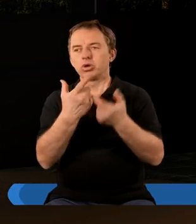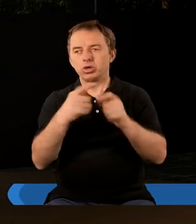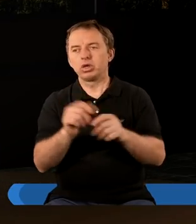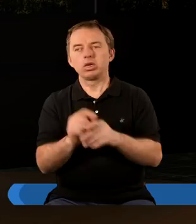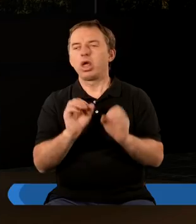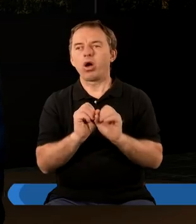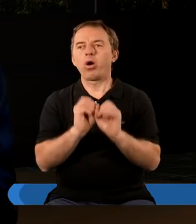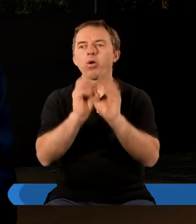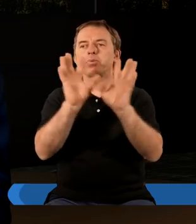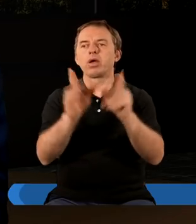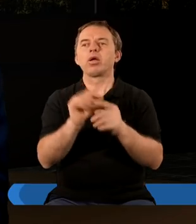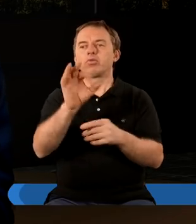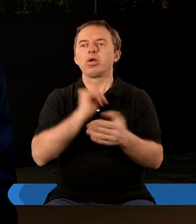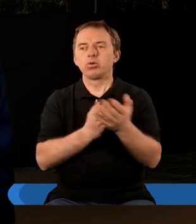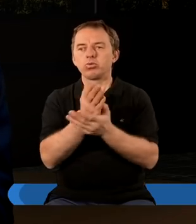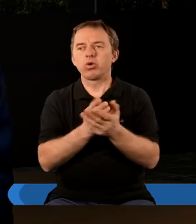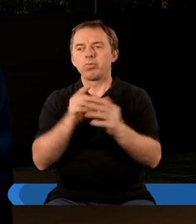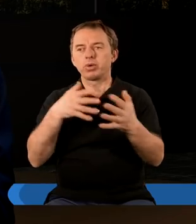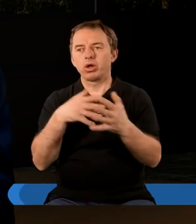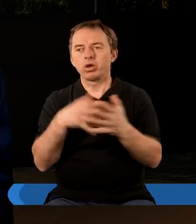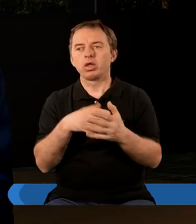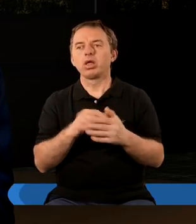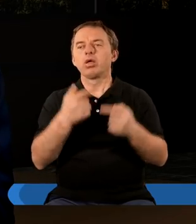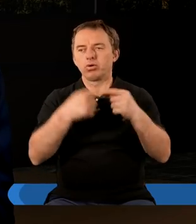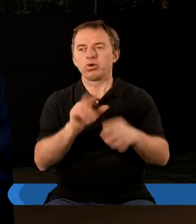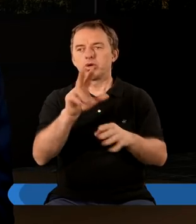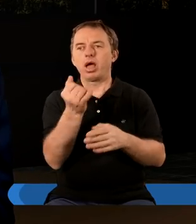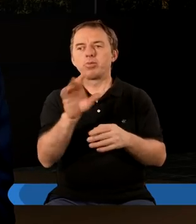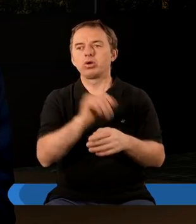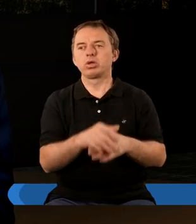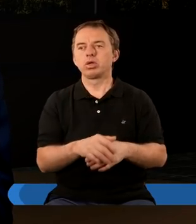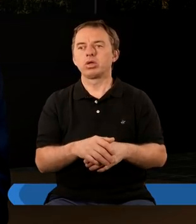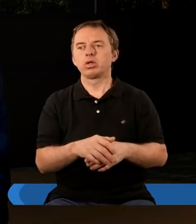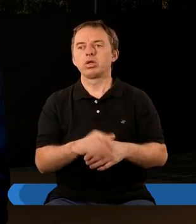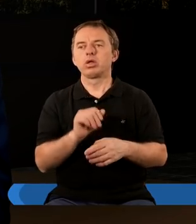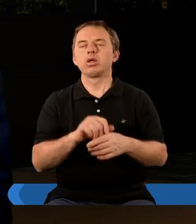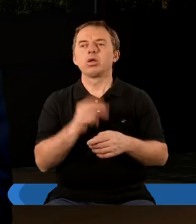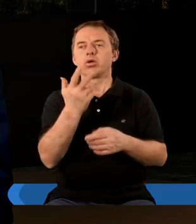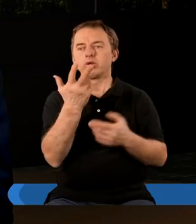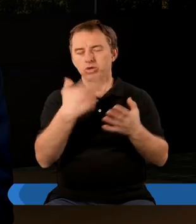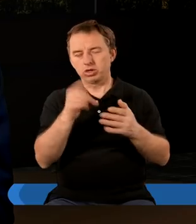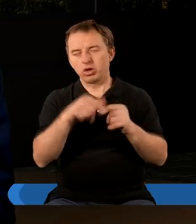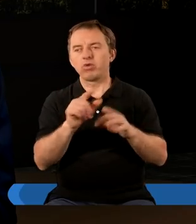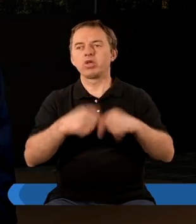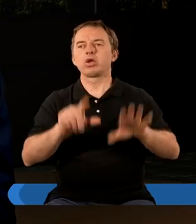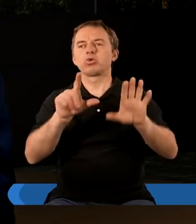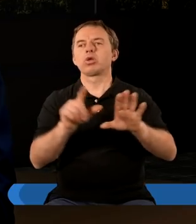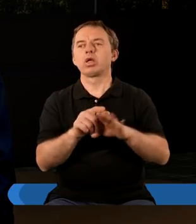nic, dopóki nie objawi swoim sługom, prorokom. Jest to wiersz trzeci z księgi Amosa, rozdział trzeci, wiersz siódmy.